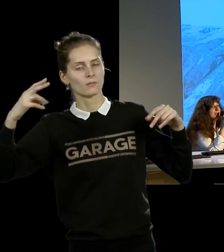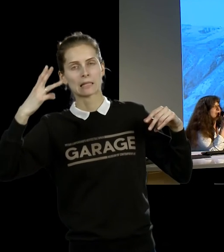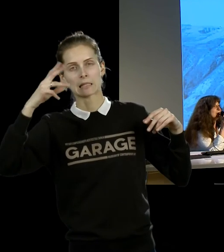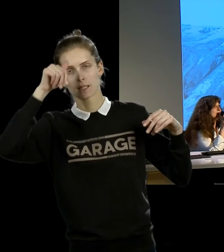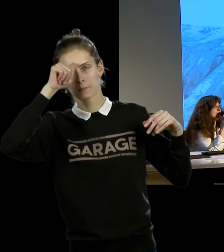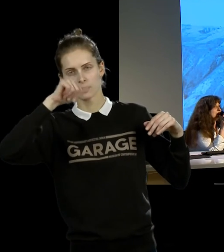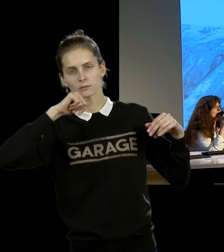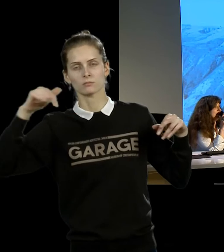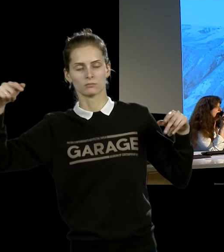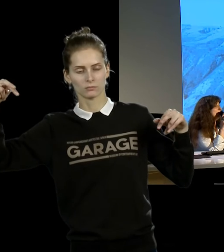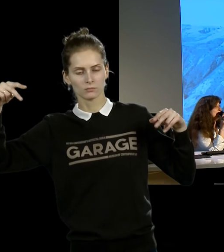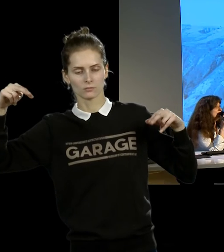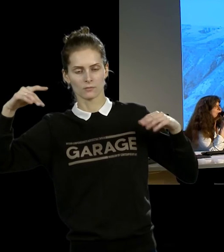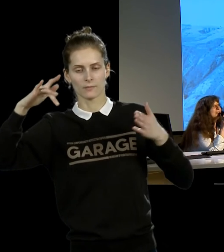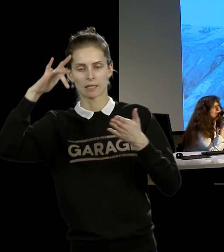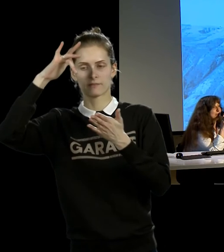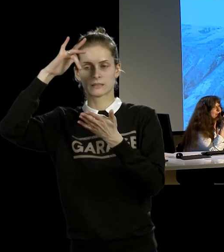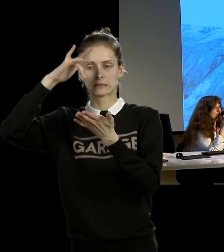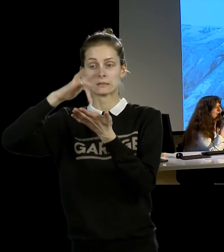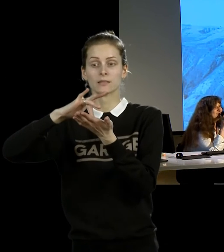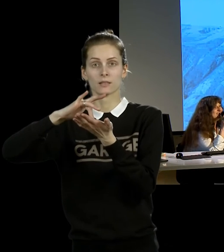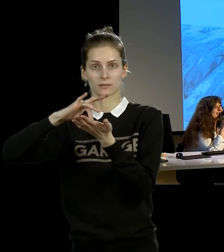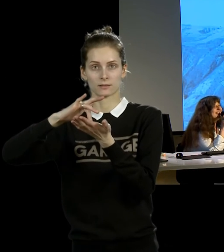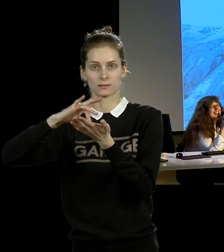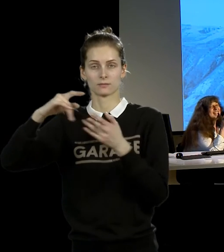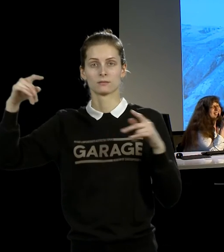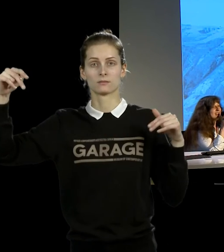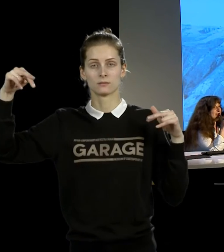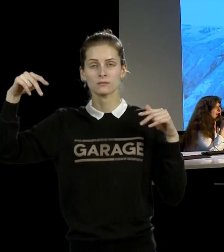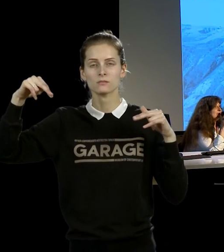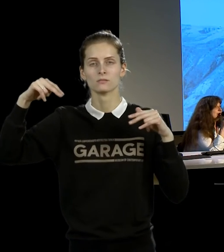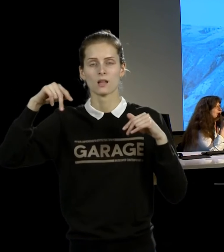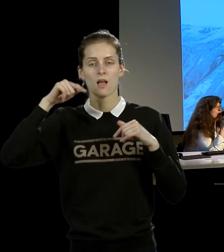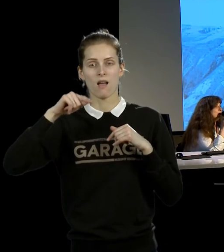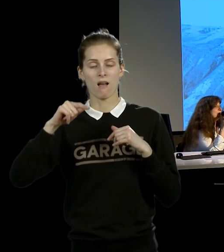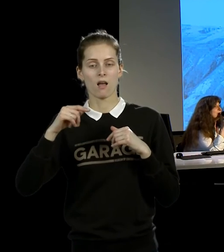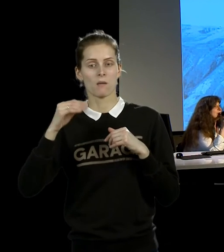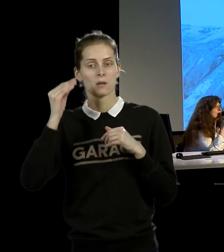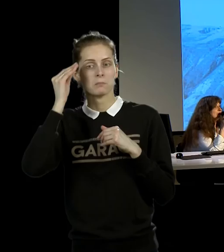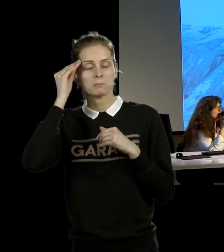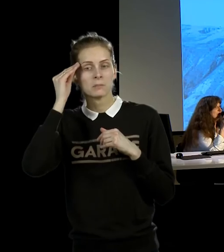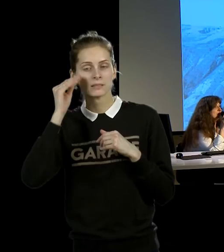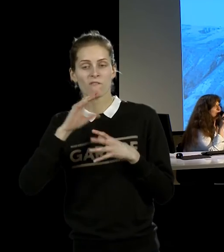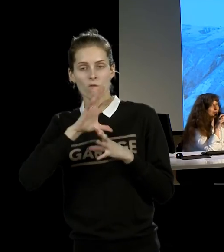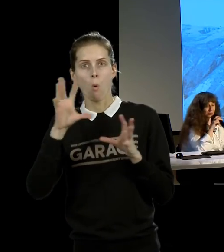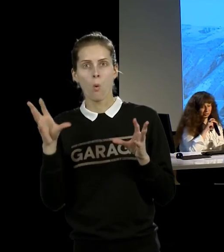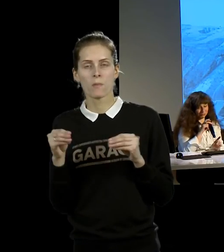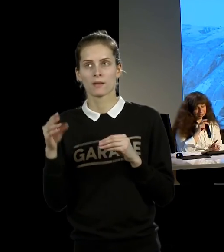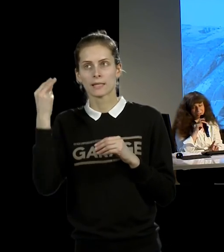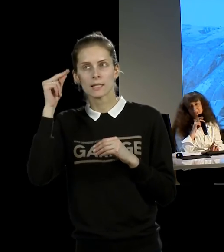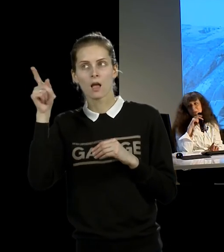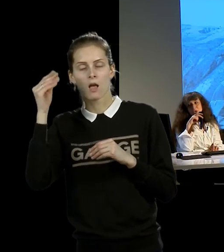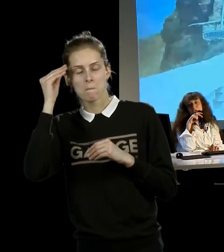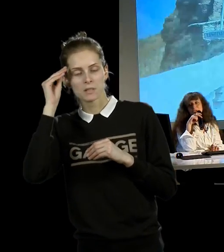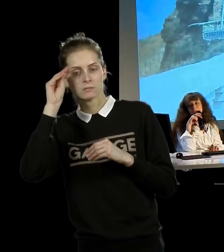Это центральное место, которое вообще принято заключать свадьбы. И они встретились, чтобы расстаться, чтобы сказать друг другу до